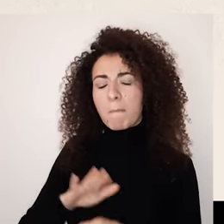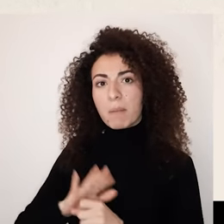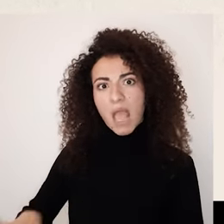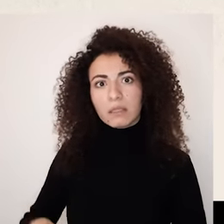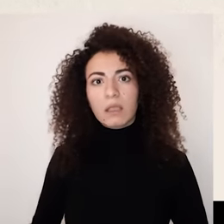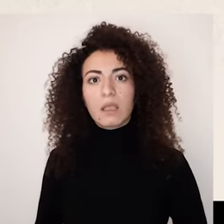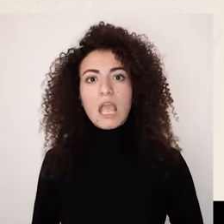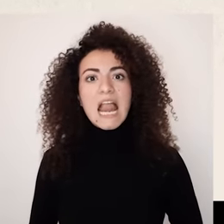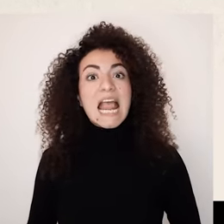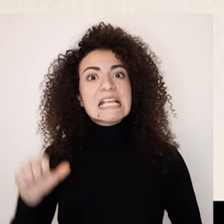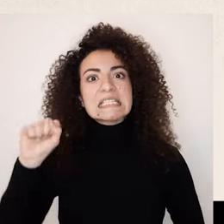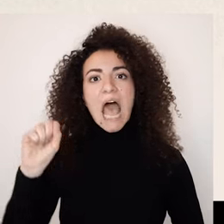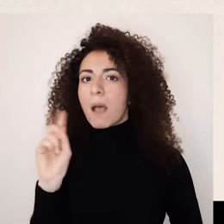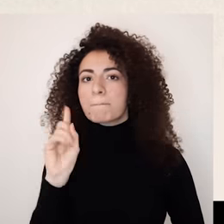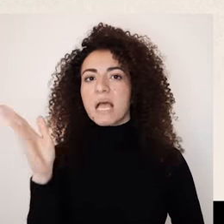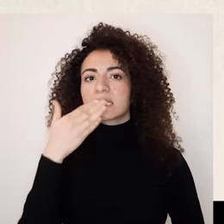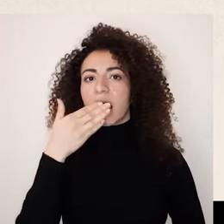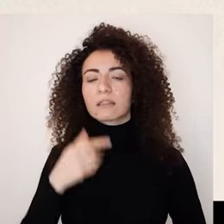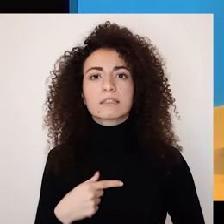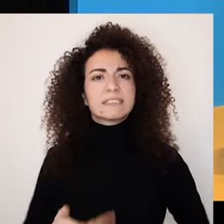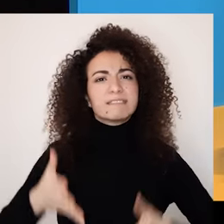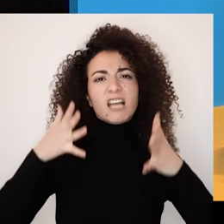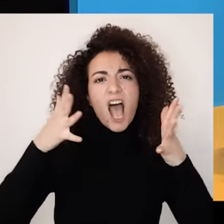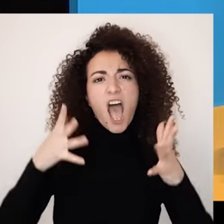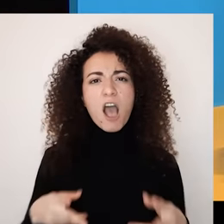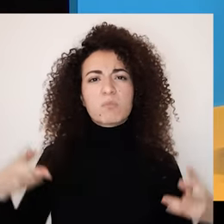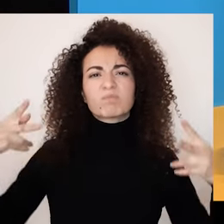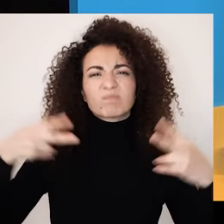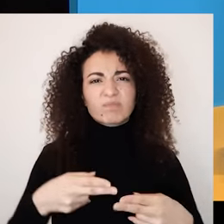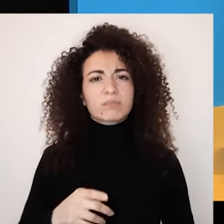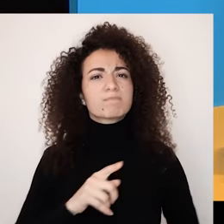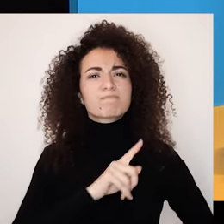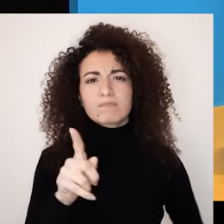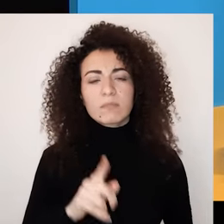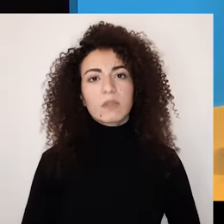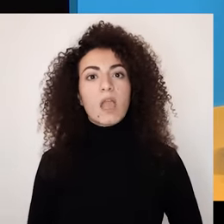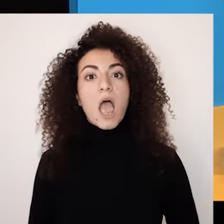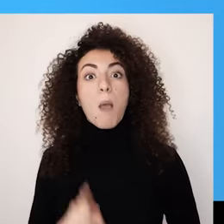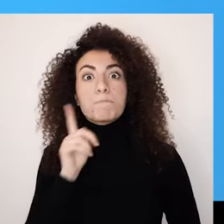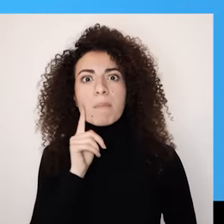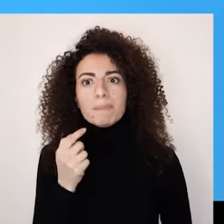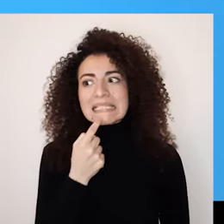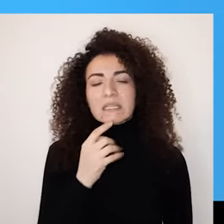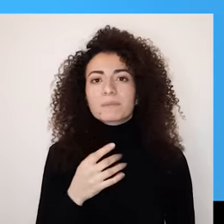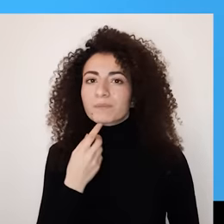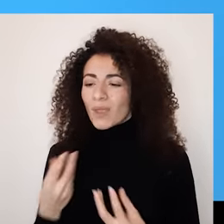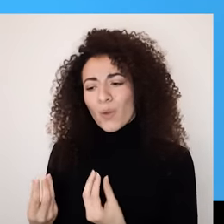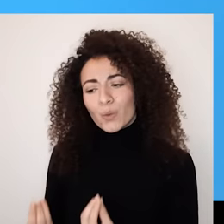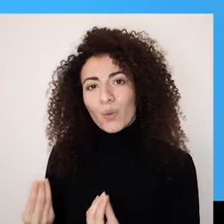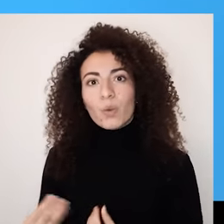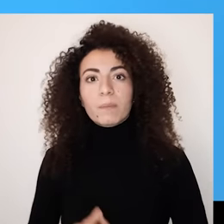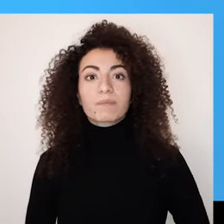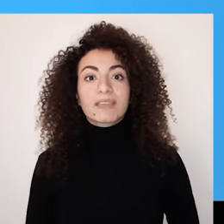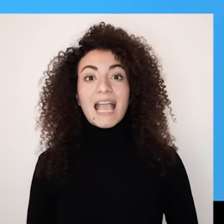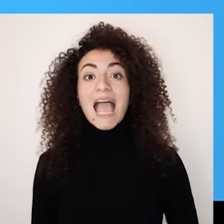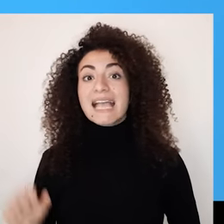السيدات أما والدتا ما وقفت دوجها النساء وحاولت تخفف من غضب بنتا سارة شعرت بشي من